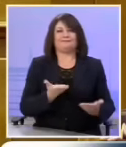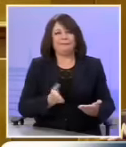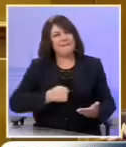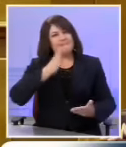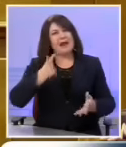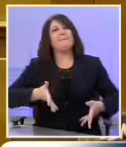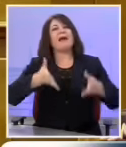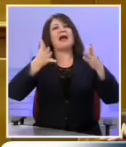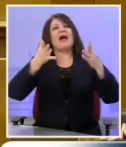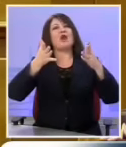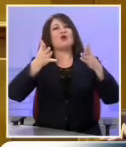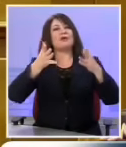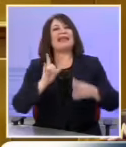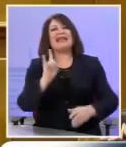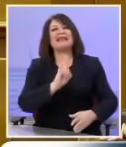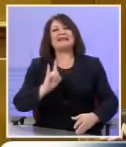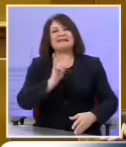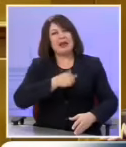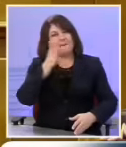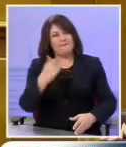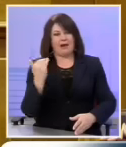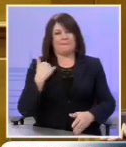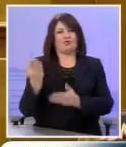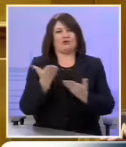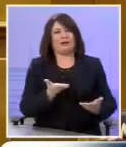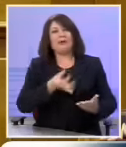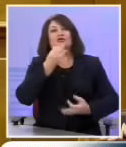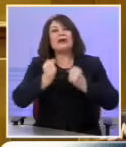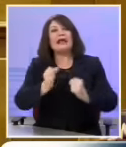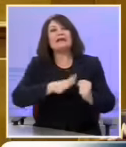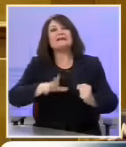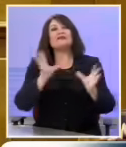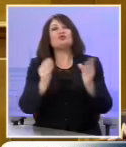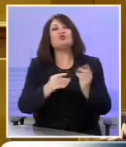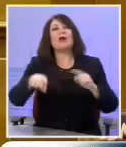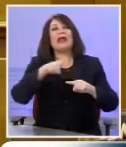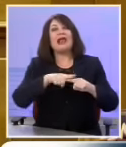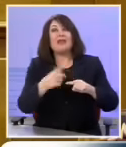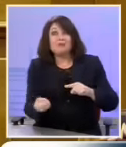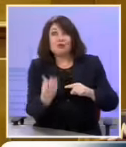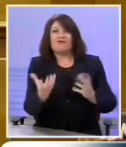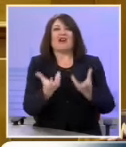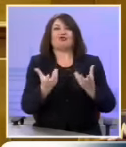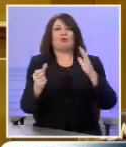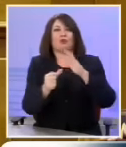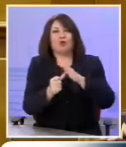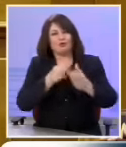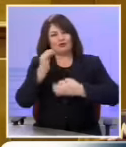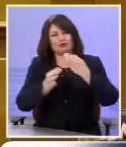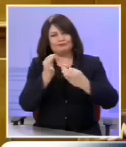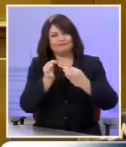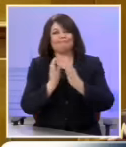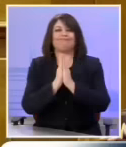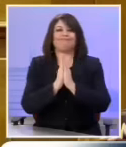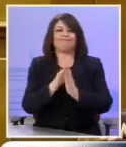Ηλυσίων προκειμένου να του εξηγήσω την κατάσταση στην Ελλάδα, ήταν νοπός Πρόεδρος τότε και να τον παρακαλέσω